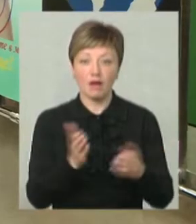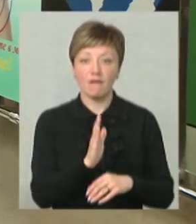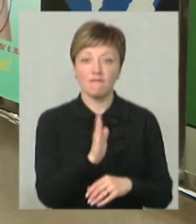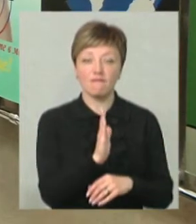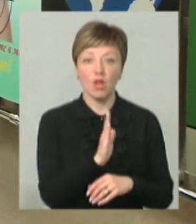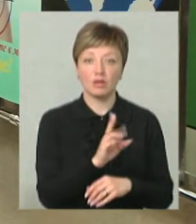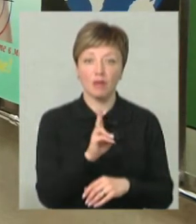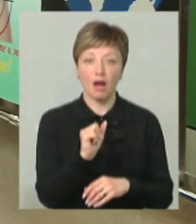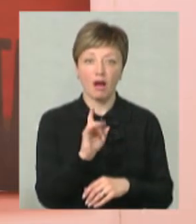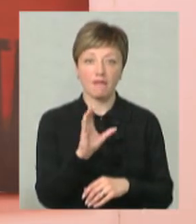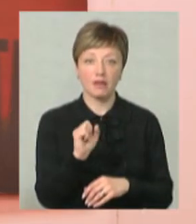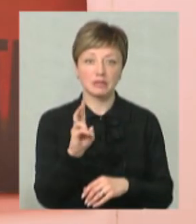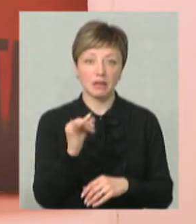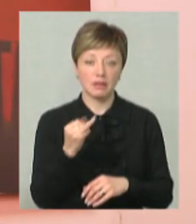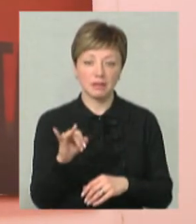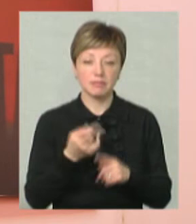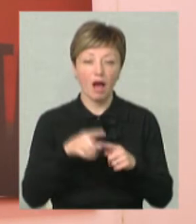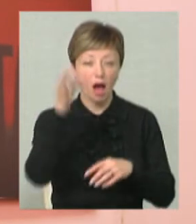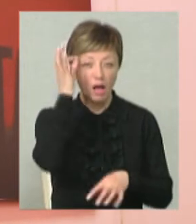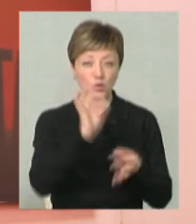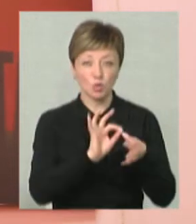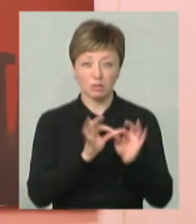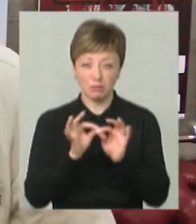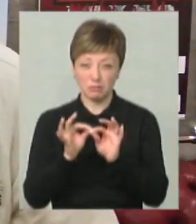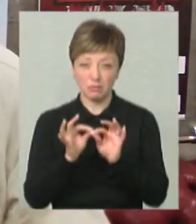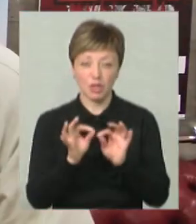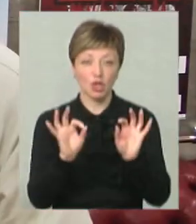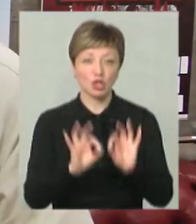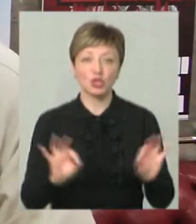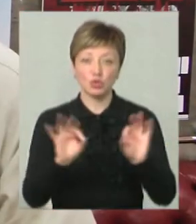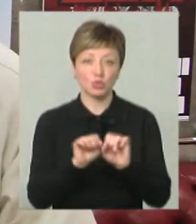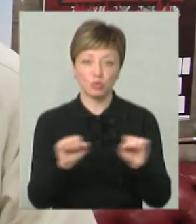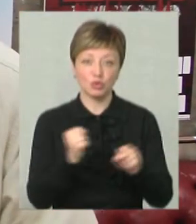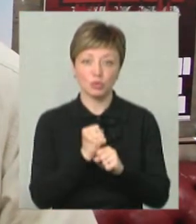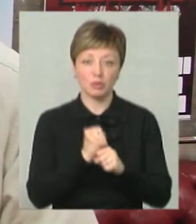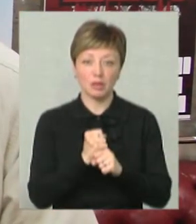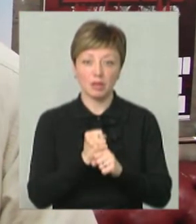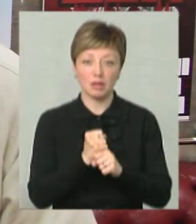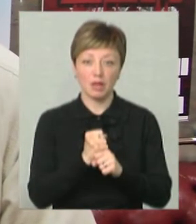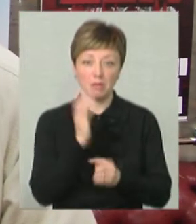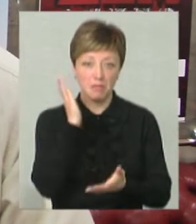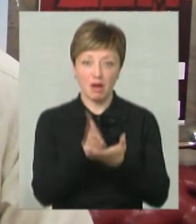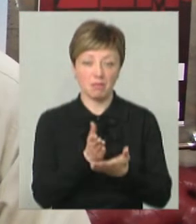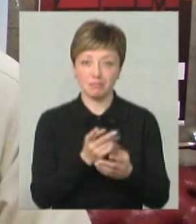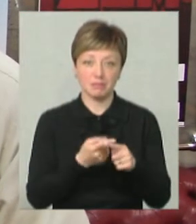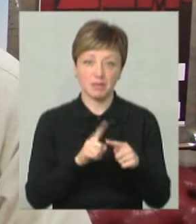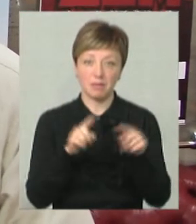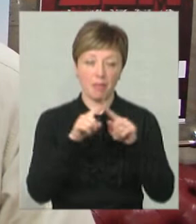Карлосарного, плакат працює через асоціативний ряд. Нічого не можна робити, бо то не плакат.